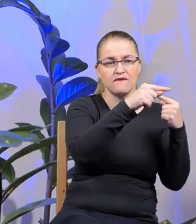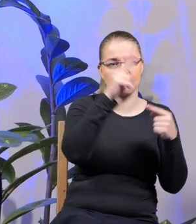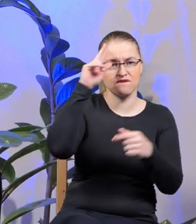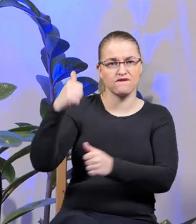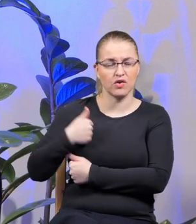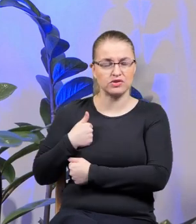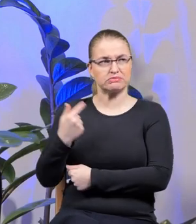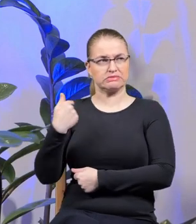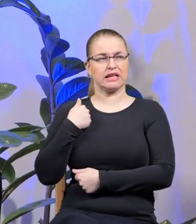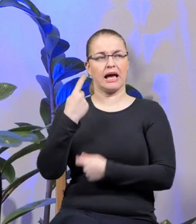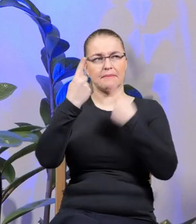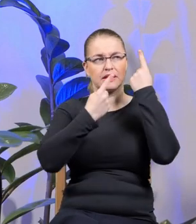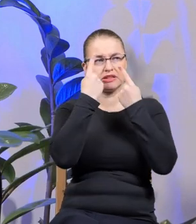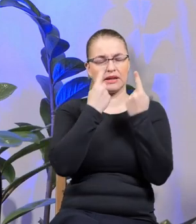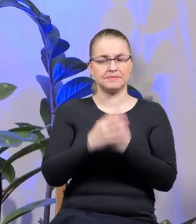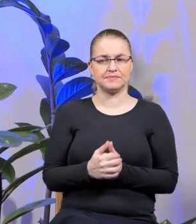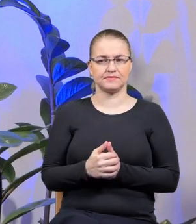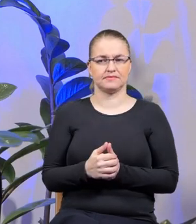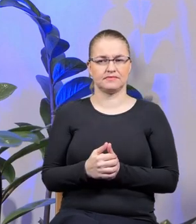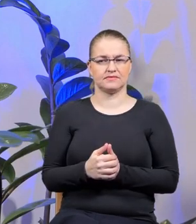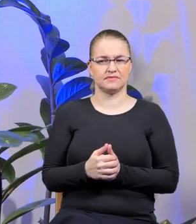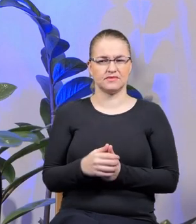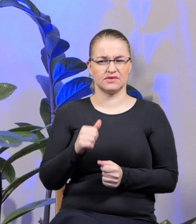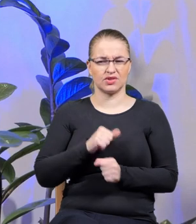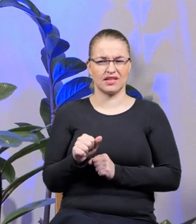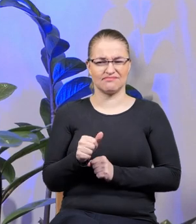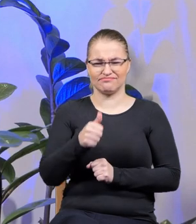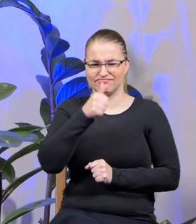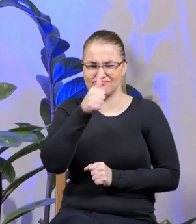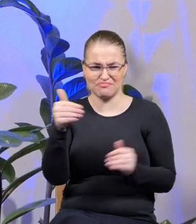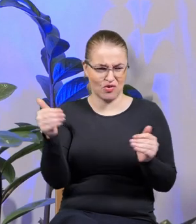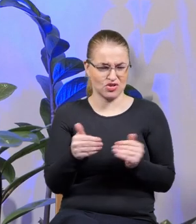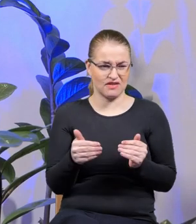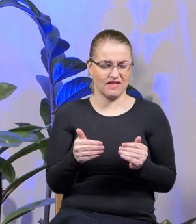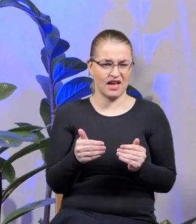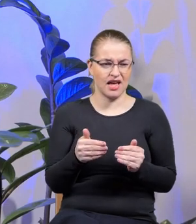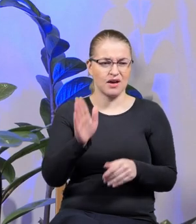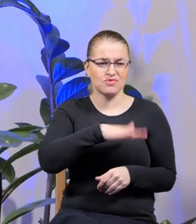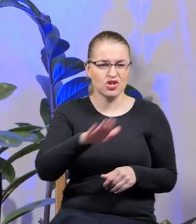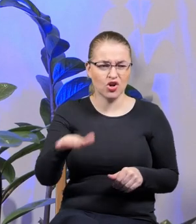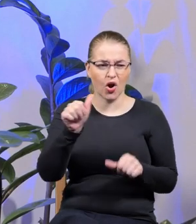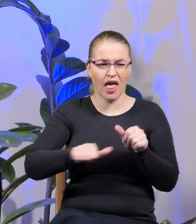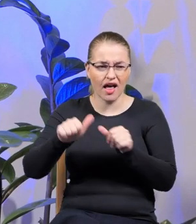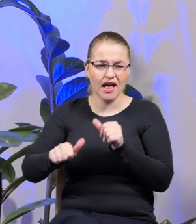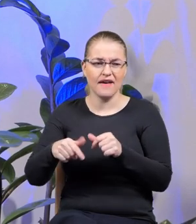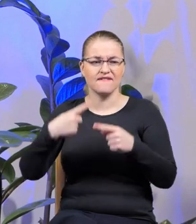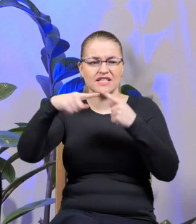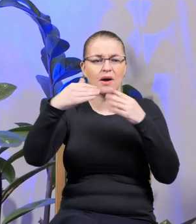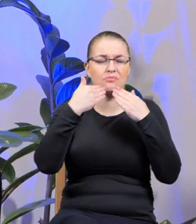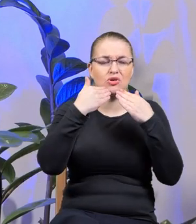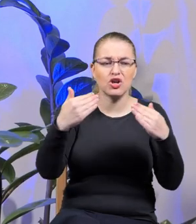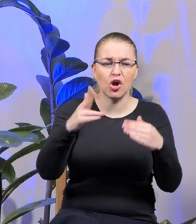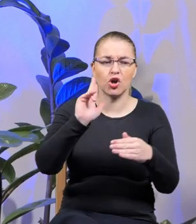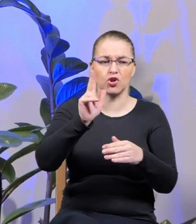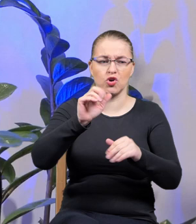myślę, że to jest po prostu niemożliwe, że przedszkolaki wysyłają podziękowania za to, że